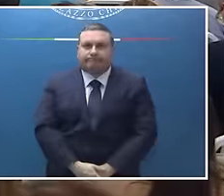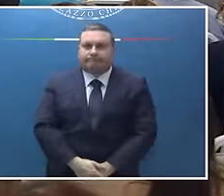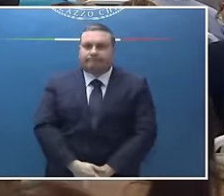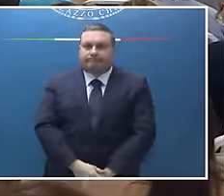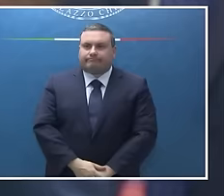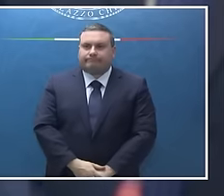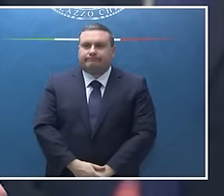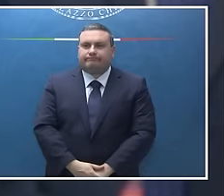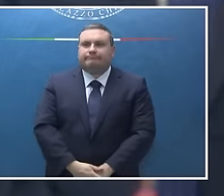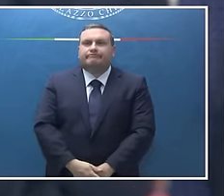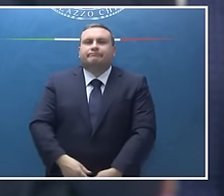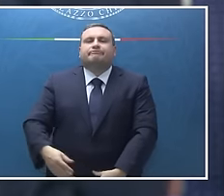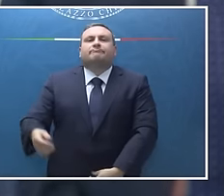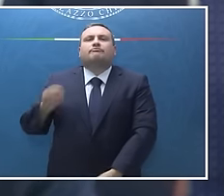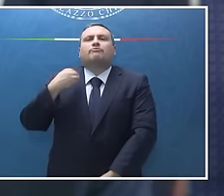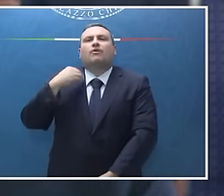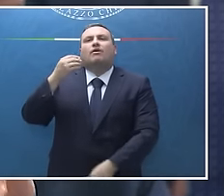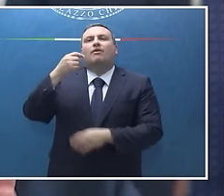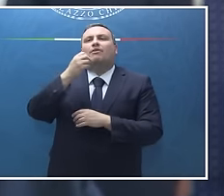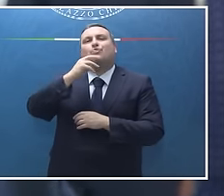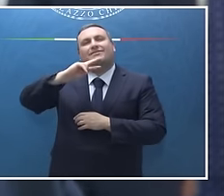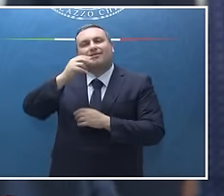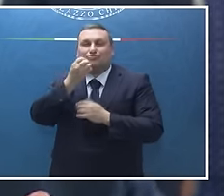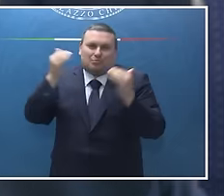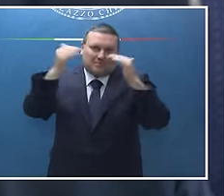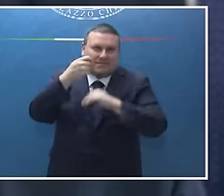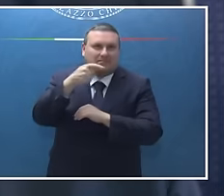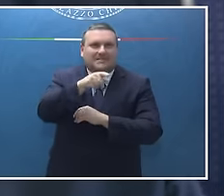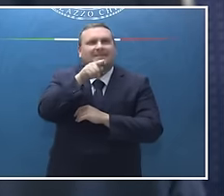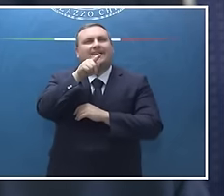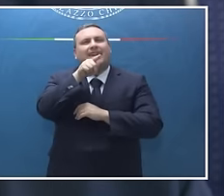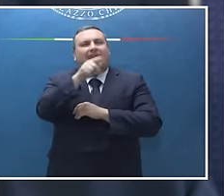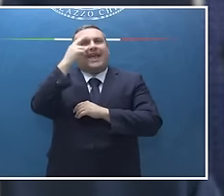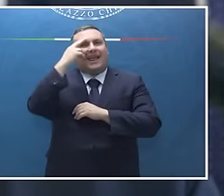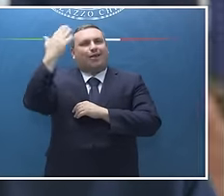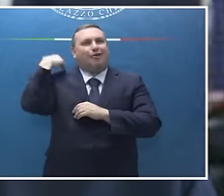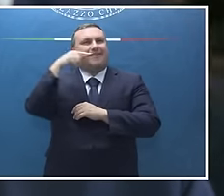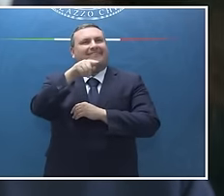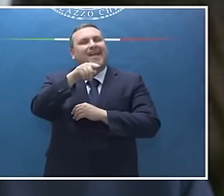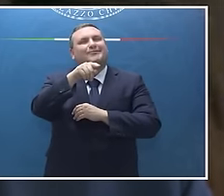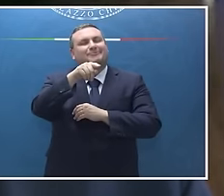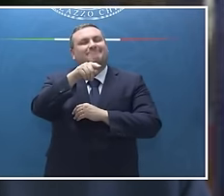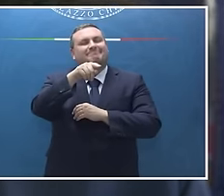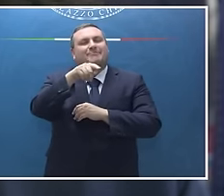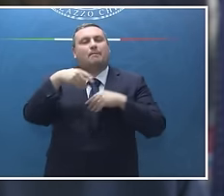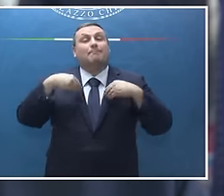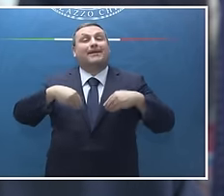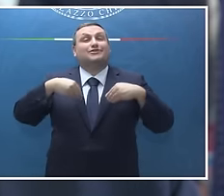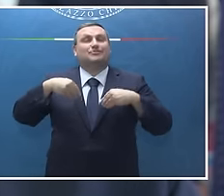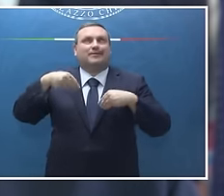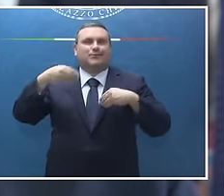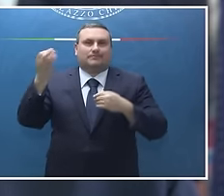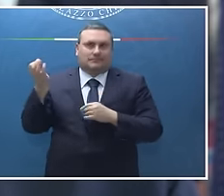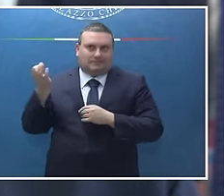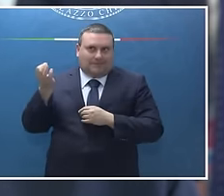Buonasera Presidente. Lei ha ricordato come un elemento, anche se vogliamo, un'immagine centrale di questo G7 che è stata la partecipazione straordinaria